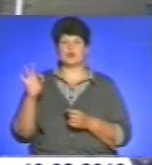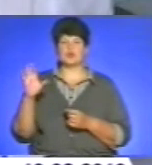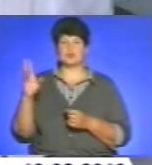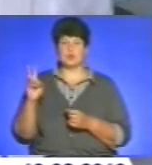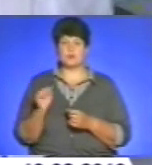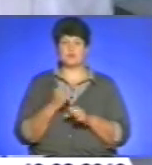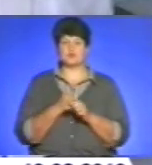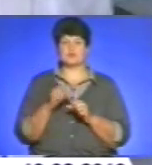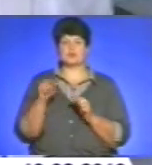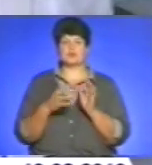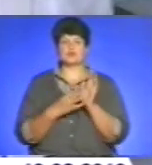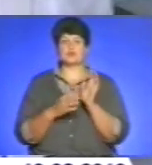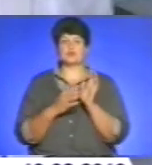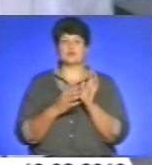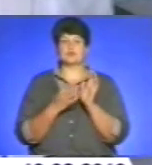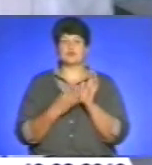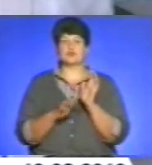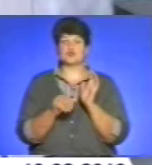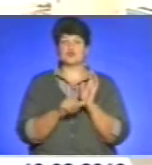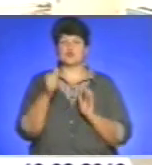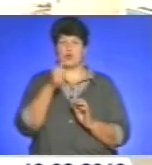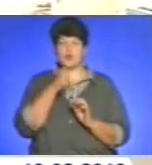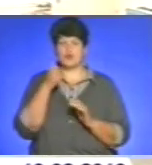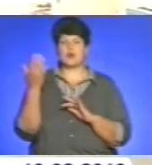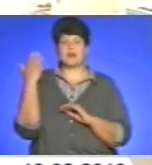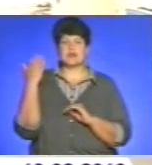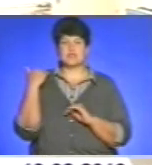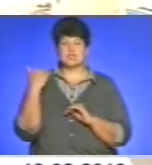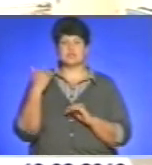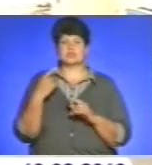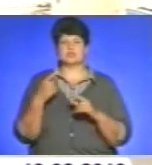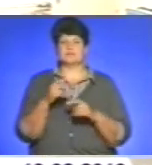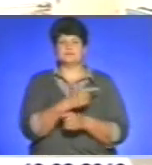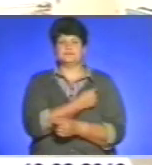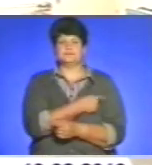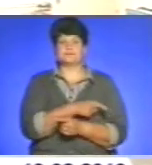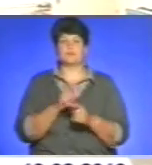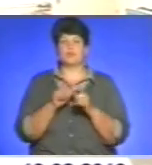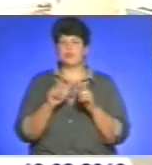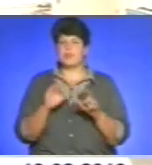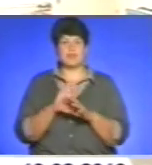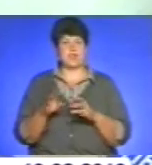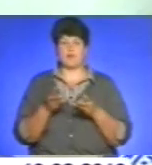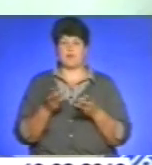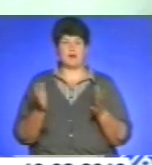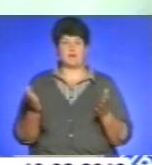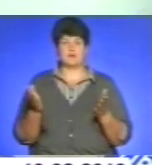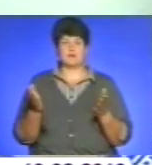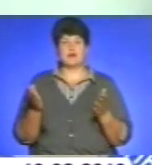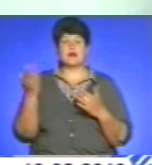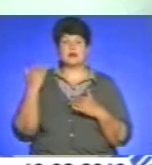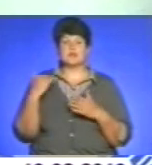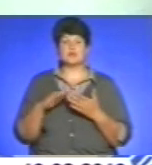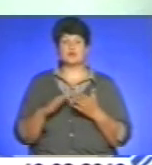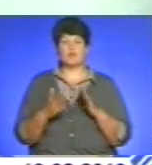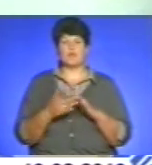1996 року. Каже, раніше фельдшерсько-акушерський пункт практично не опалювався. Раніше умов тут,